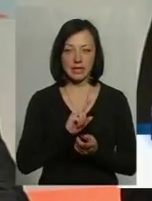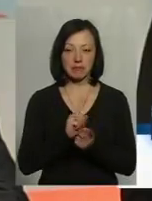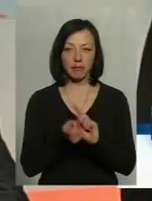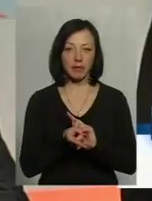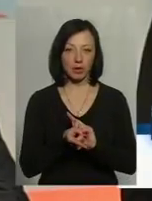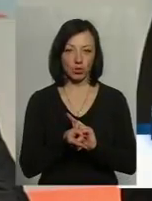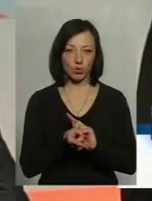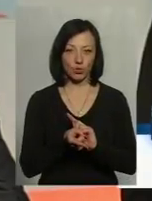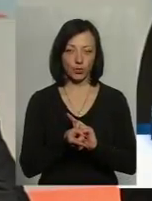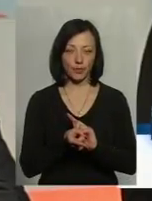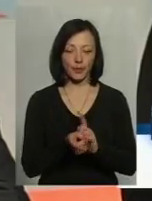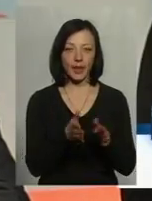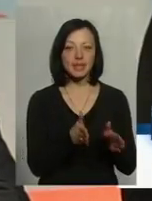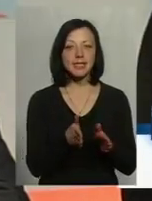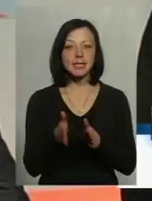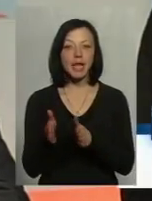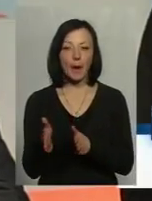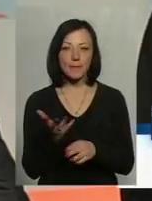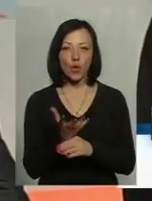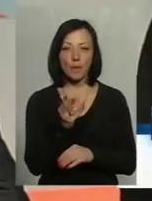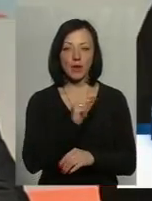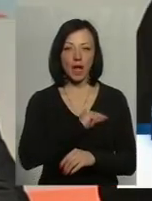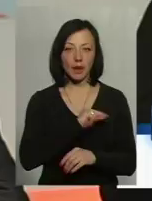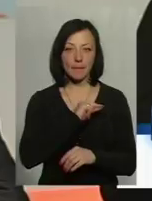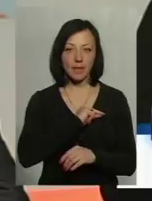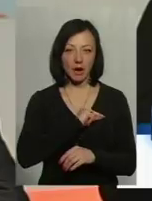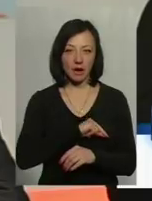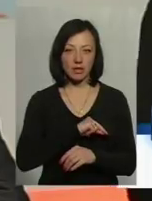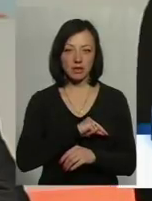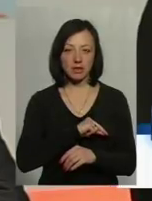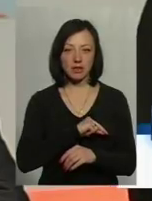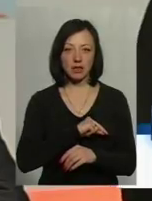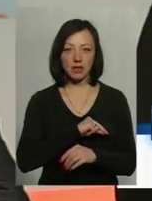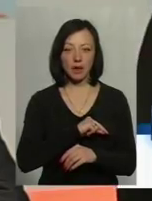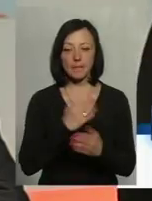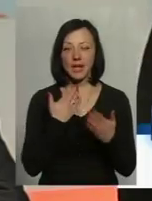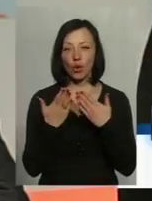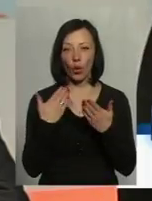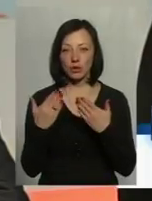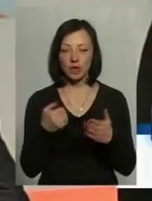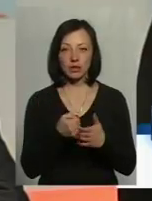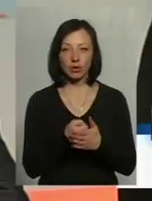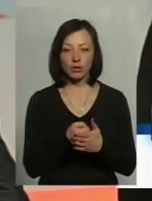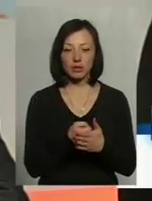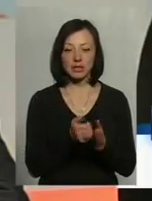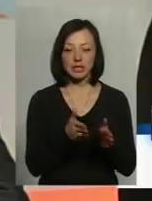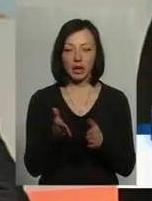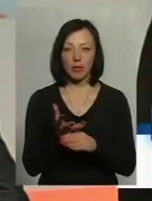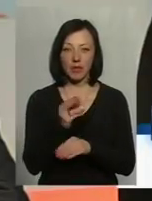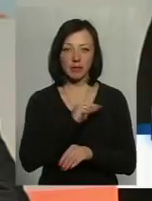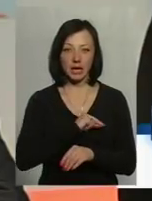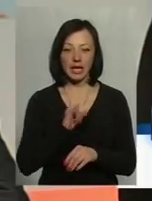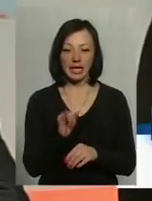систему оплати праці, підходи до системи оплати праці і зміни, що стосуються